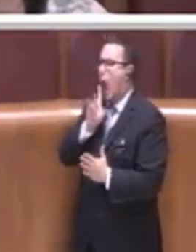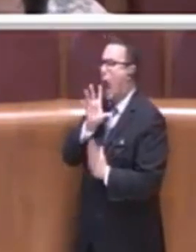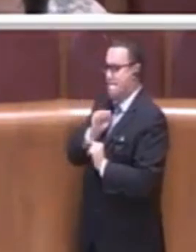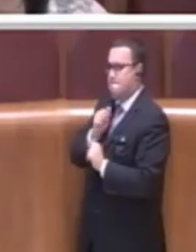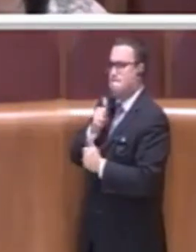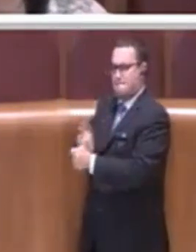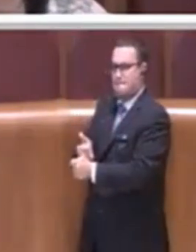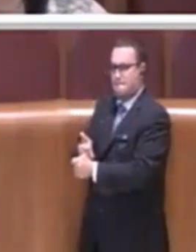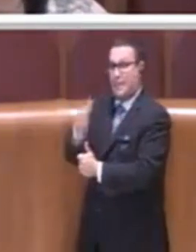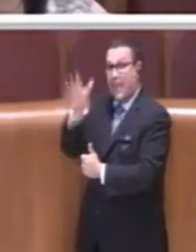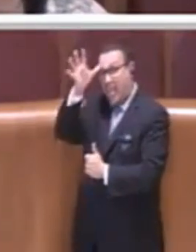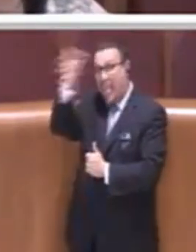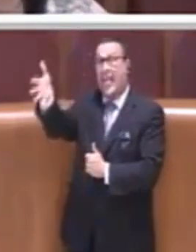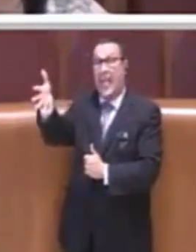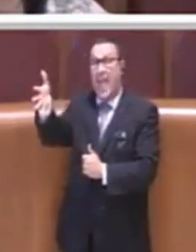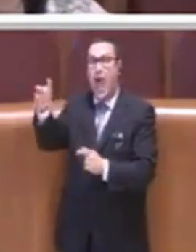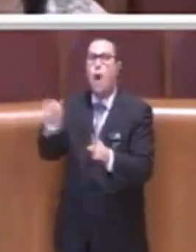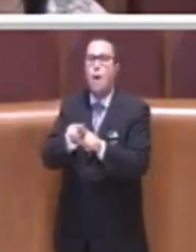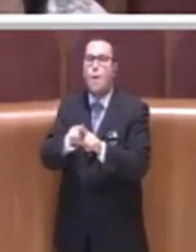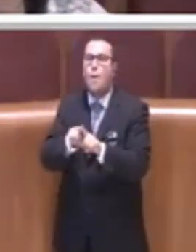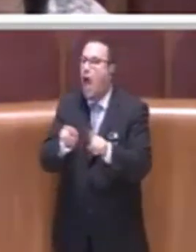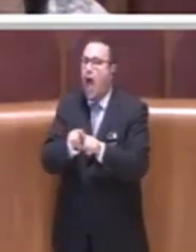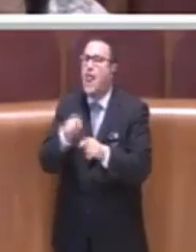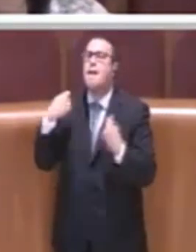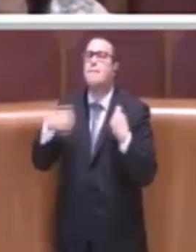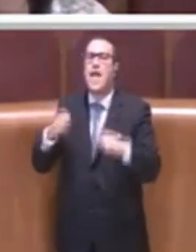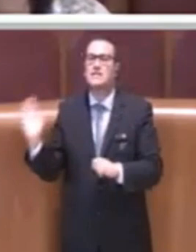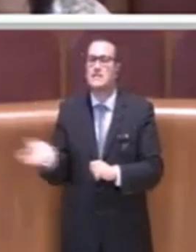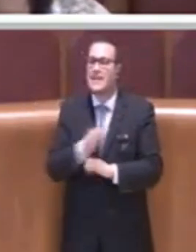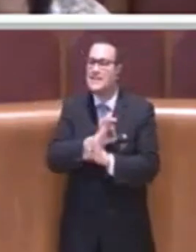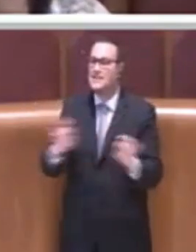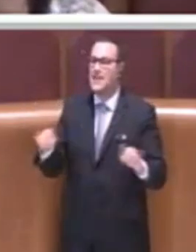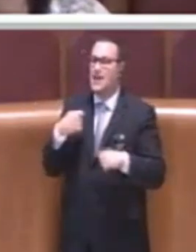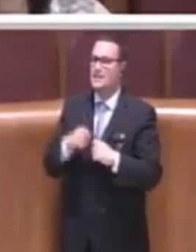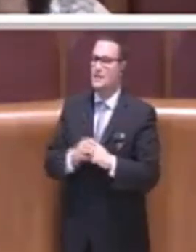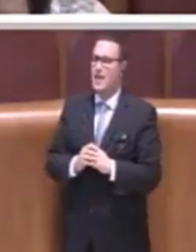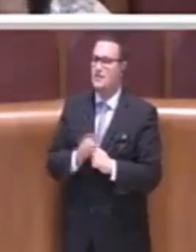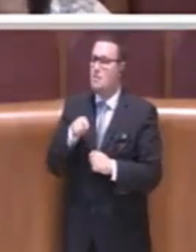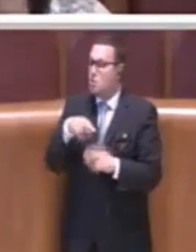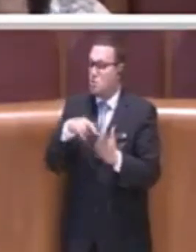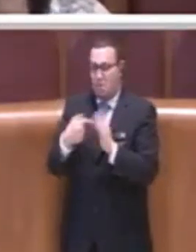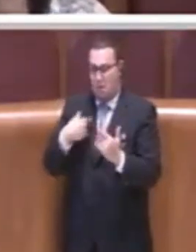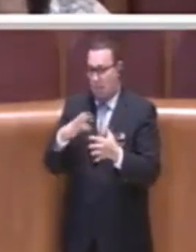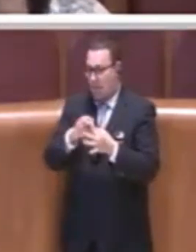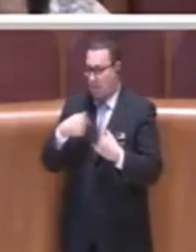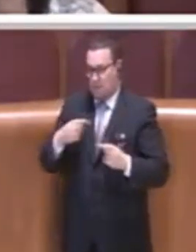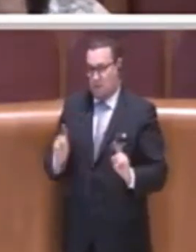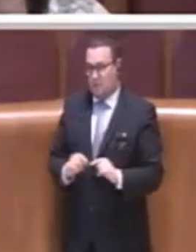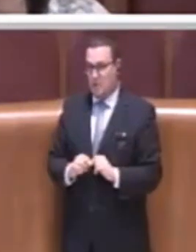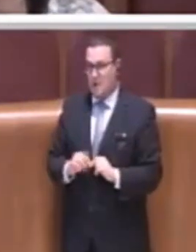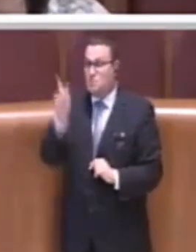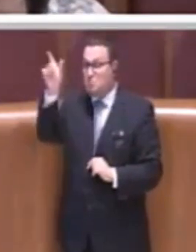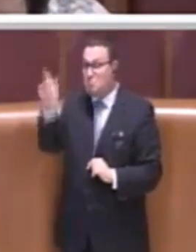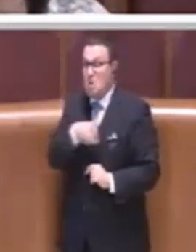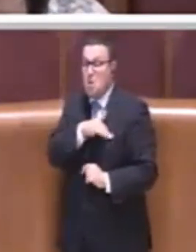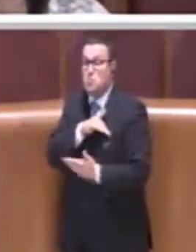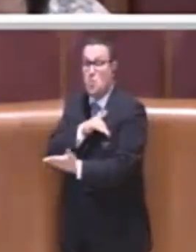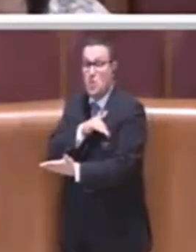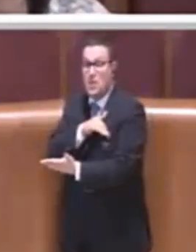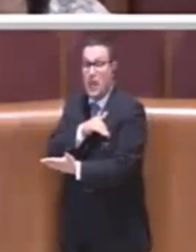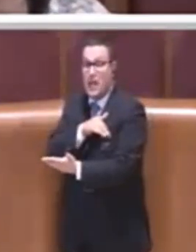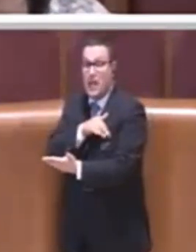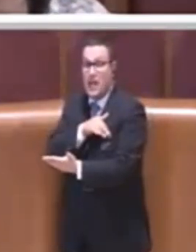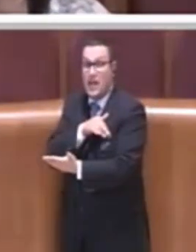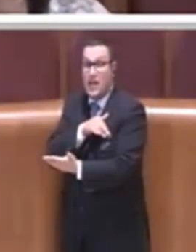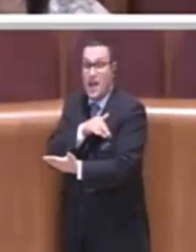però si vende ancora la bottiglina, ma non è un problema che ci compete. Probabilmente l'alunno che entrerà